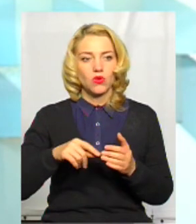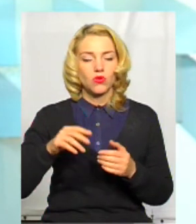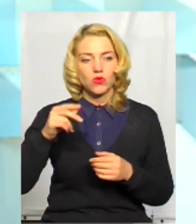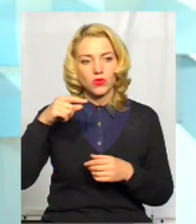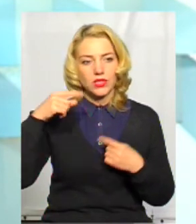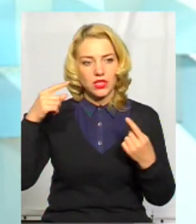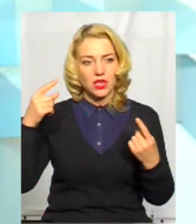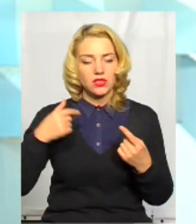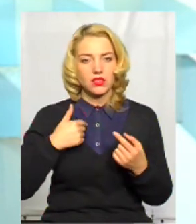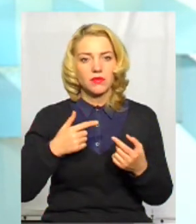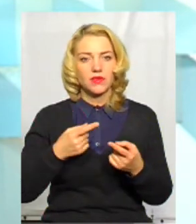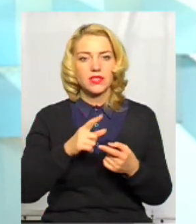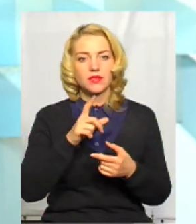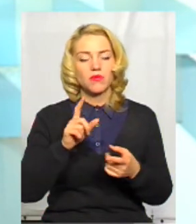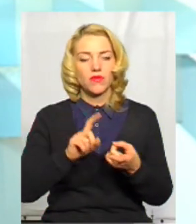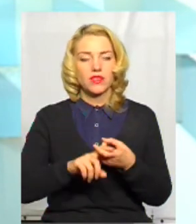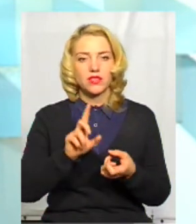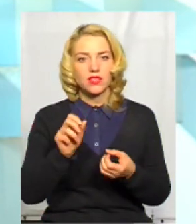з тим самим індивідуальним опаленням і так далі.